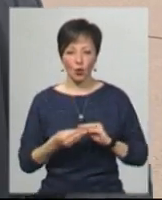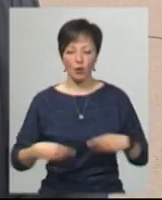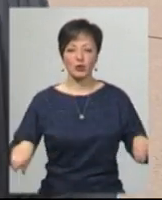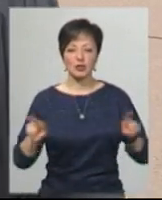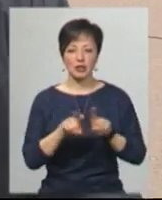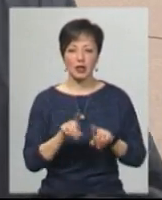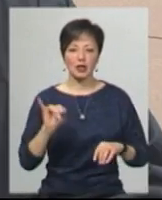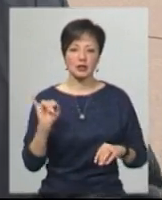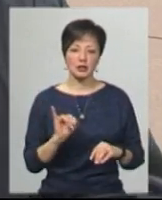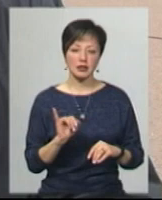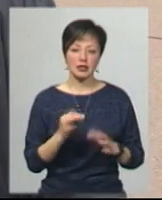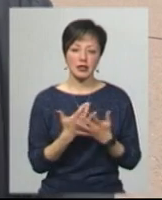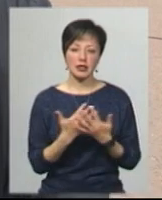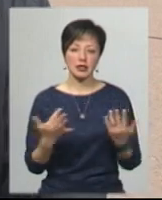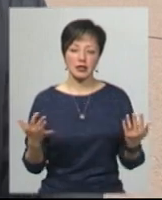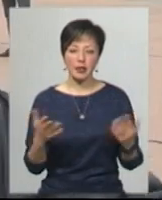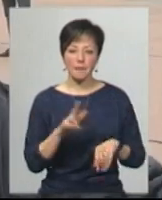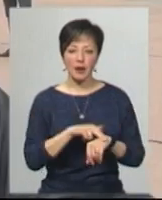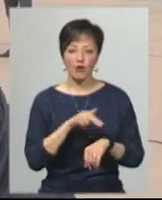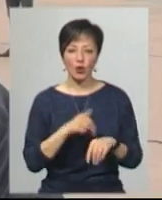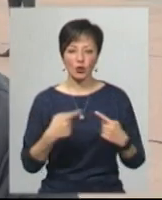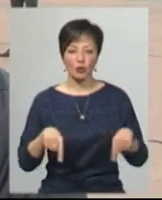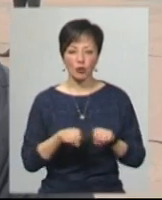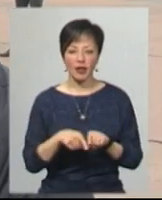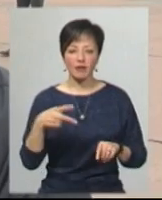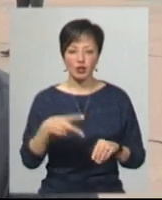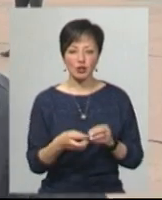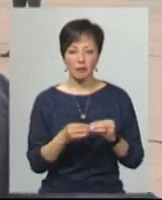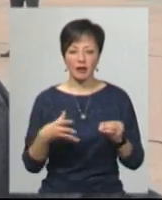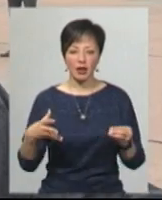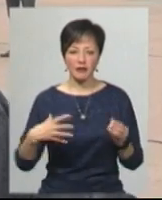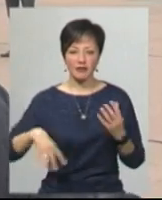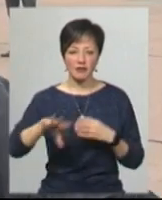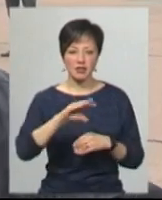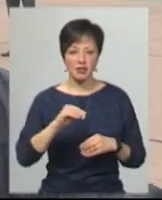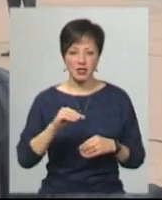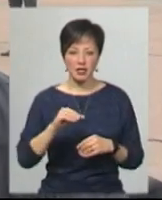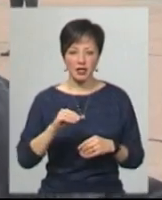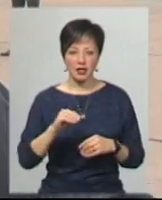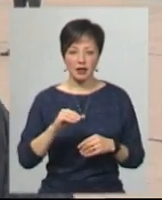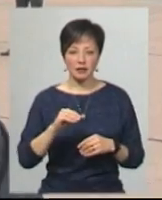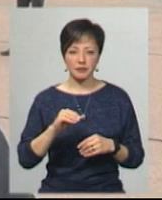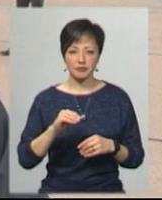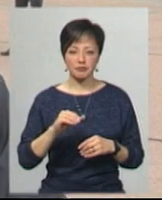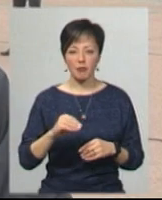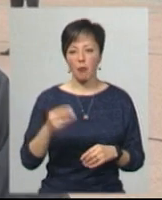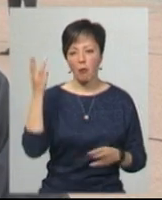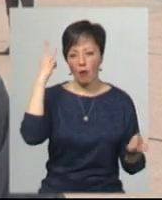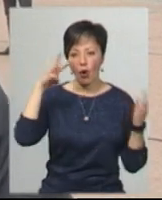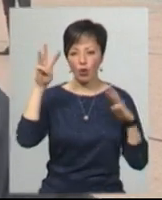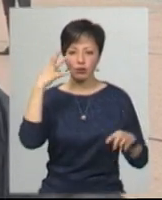різним правоохоронним органам. 2015-му, як всі, селфі-скопом було, так було ніби модно,